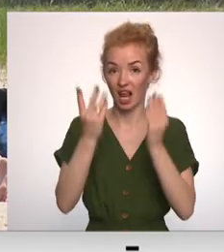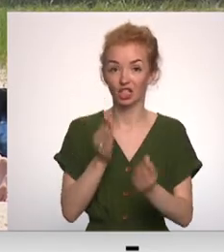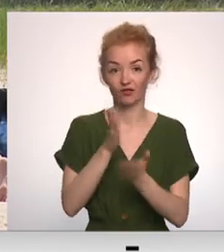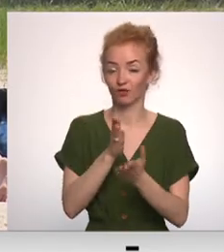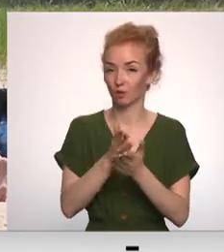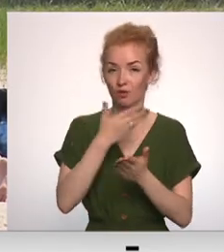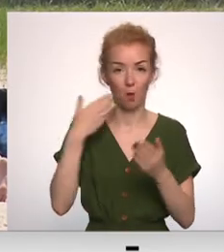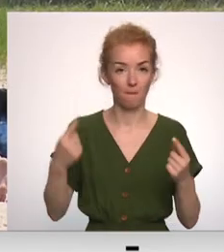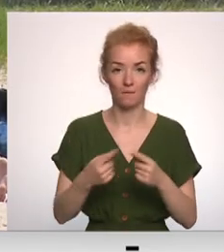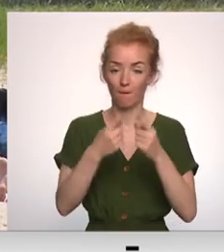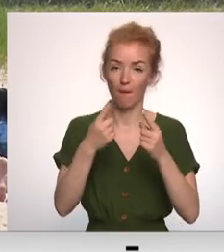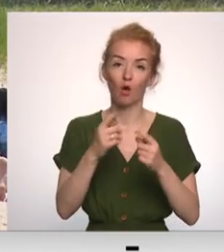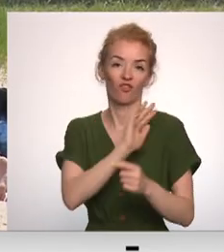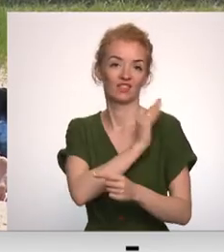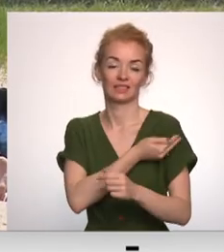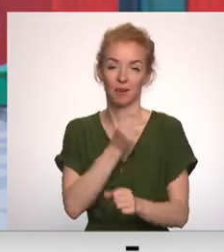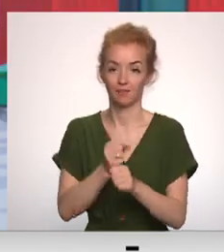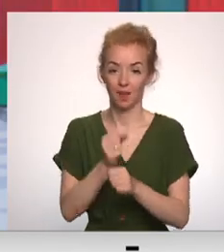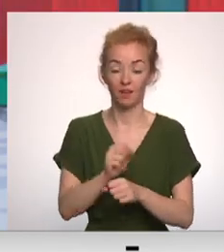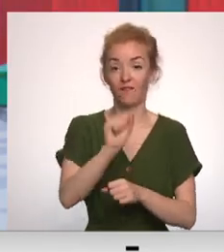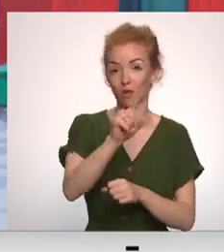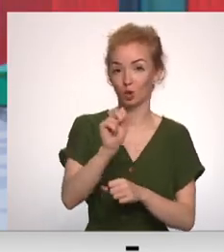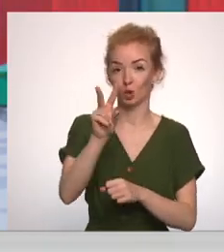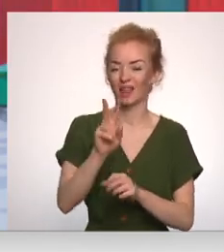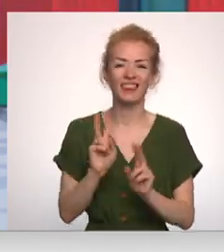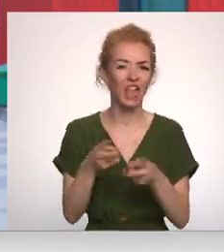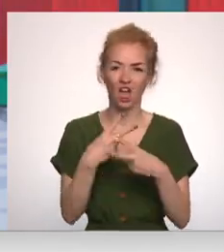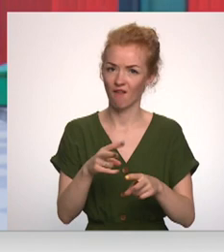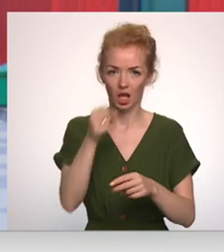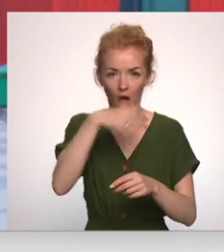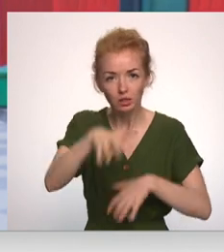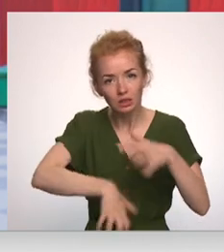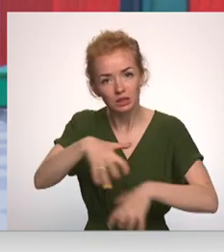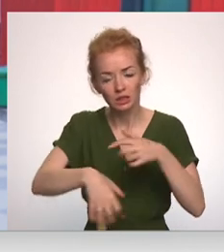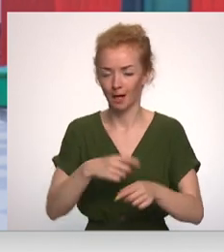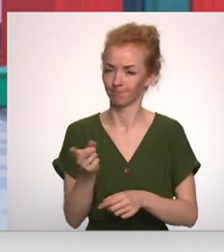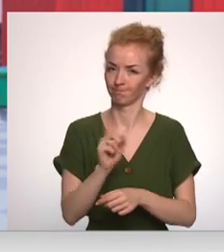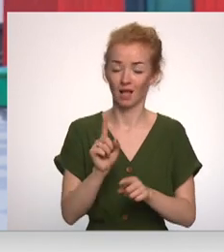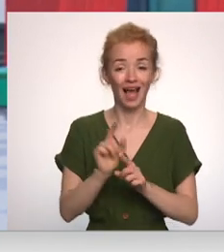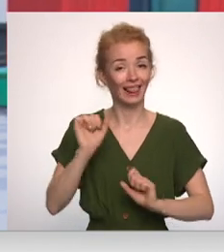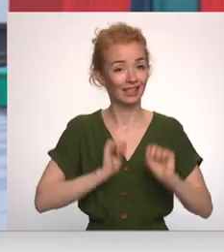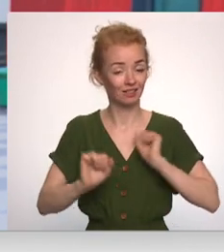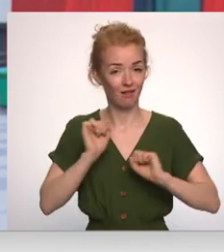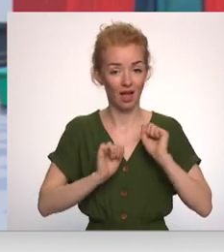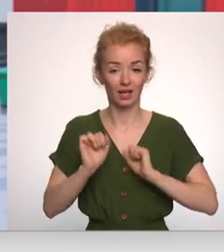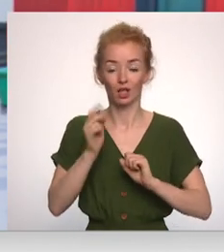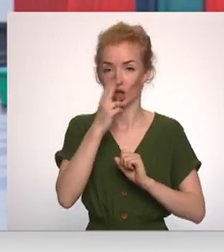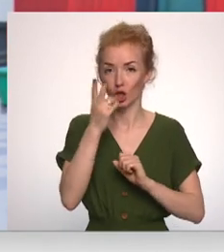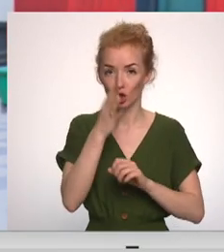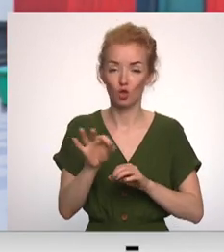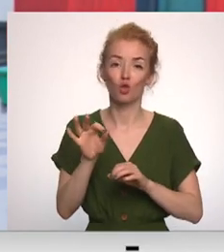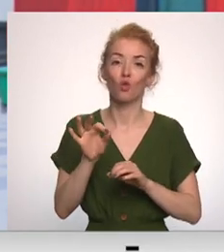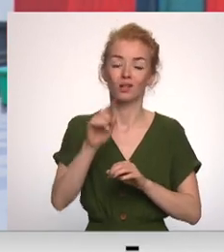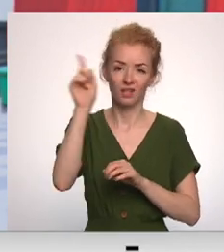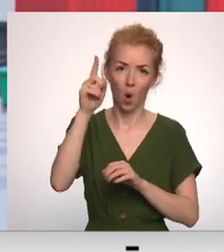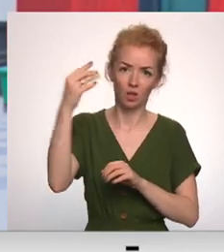nav piemērots fiziskam darbam. No 1 uz 12, nu teikt nevajadzētu ravēt dobzi. Izvairīties no atrašanās